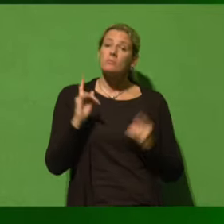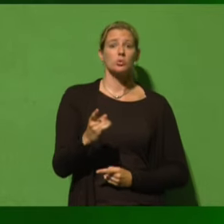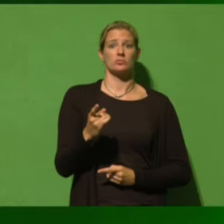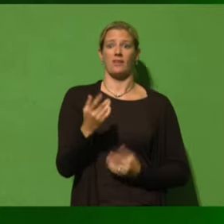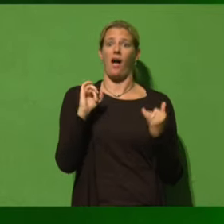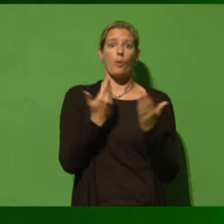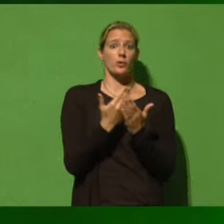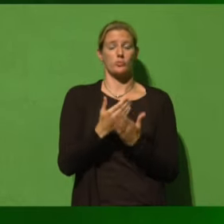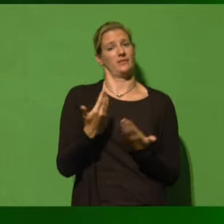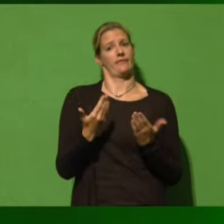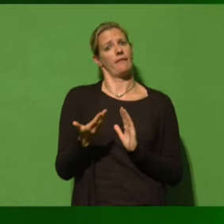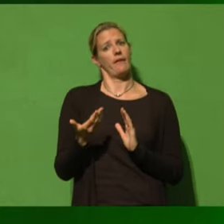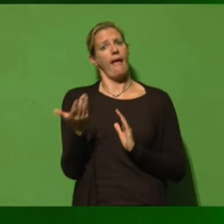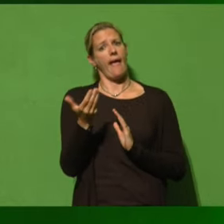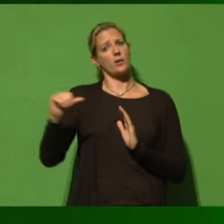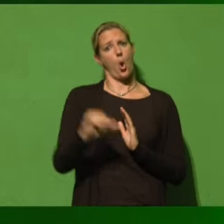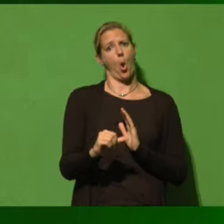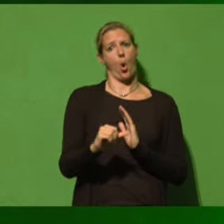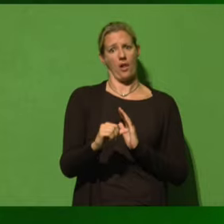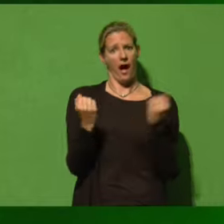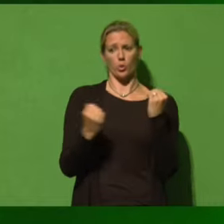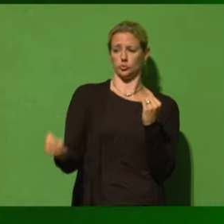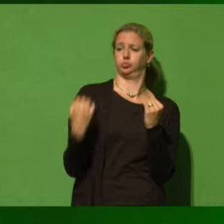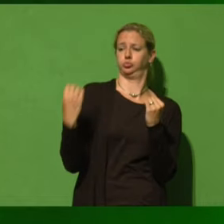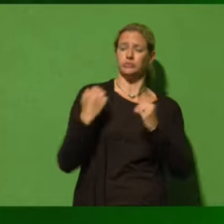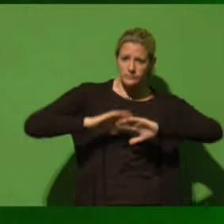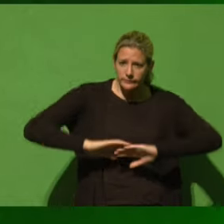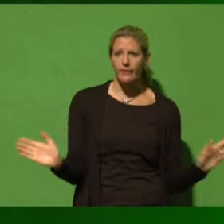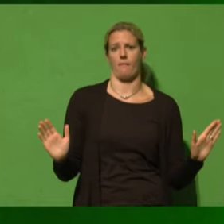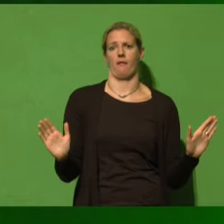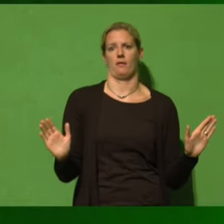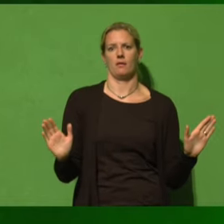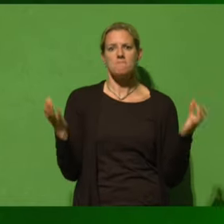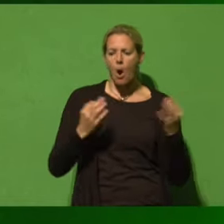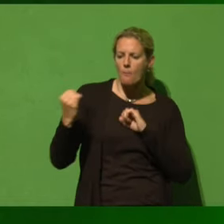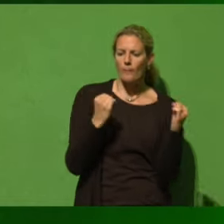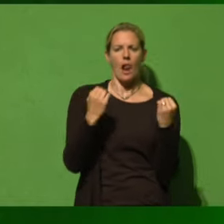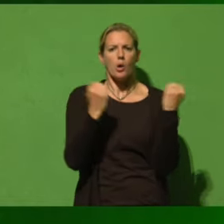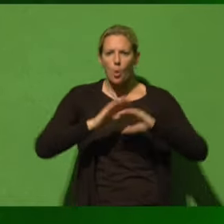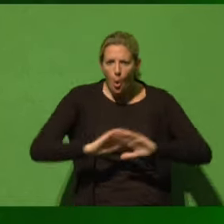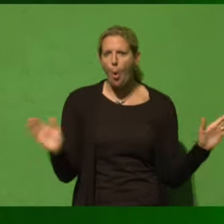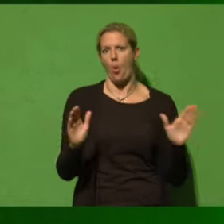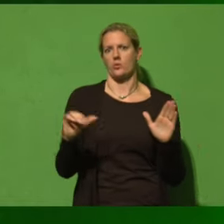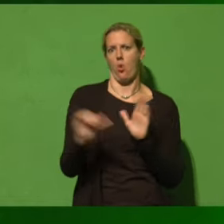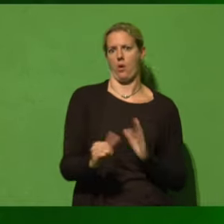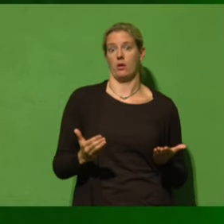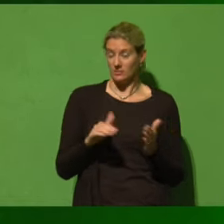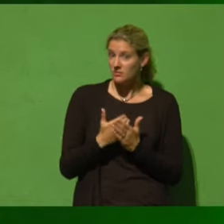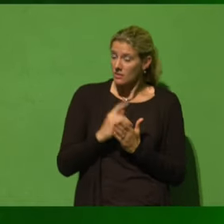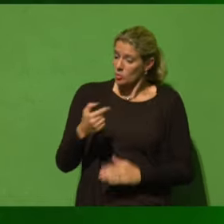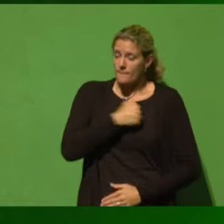der Verbrennung von Erdöl in der Mobilität. Wir brauchen Mobilität, die ohne Erdöl auskommt. Das muss man sich trauen, davon